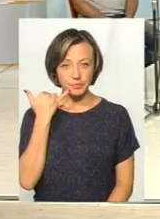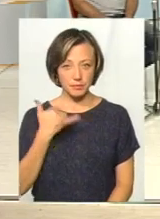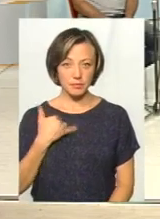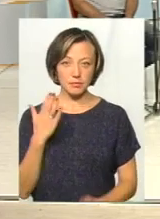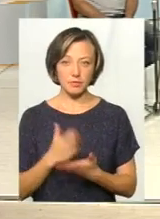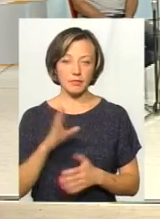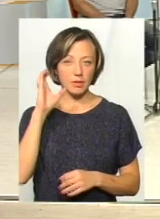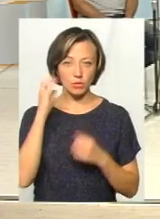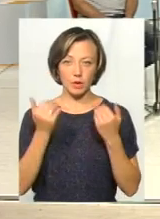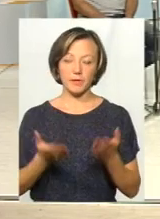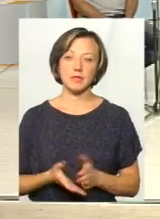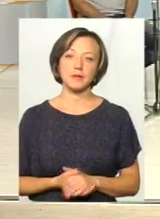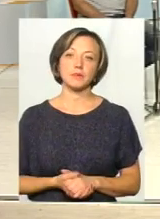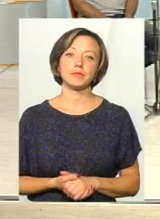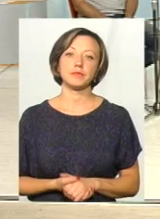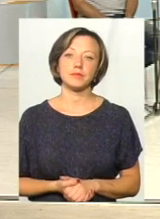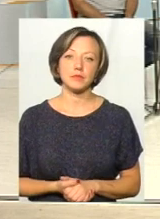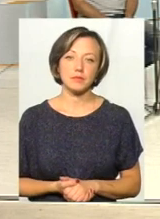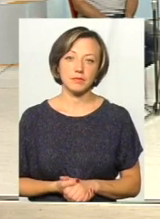телефонний дзвінок. Слухаємо вас. Горіть, будь ласка.